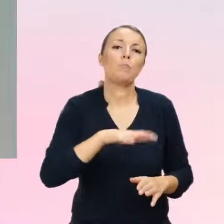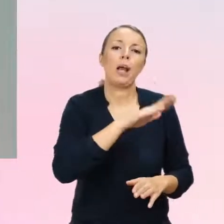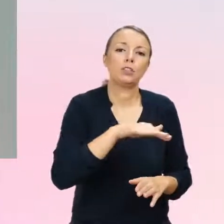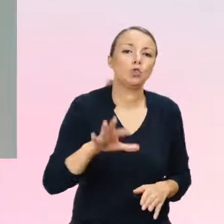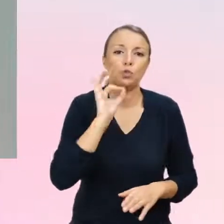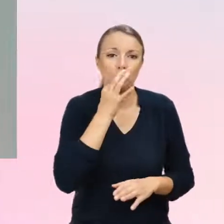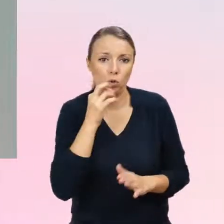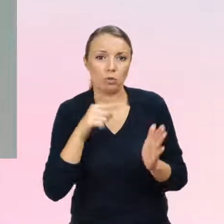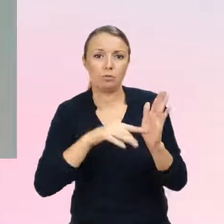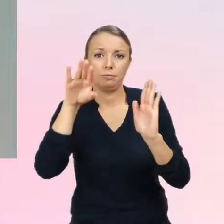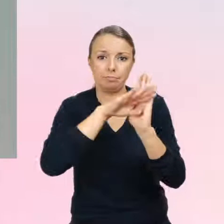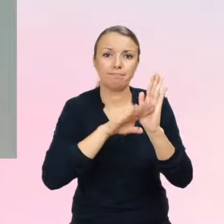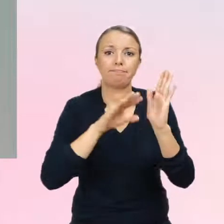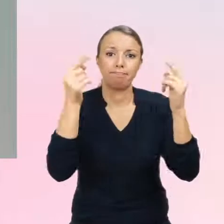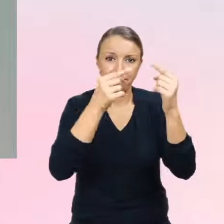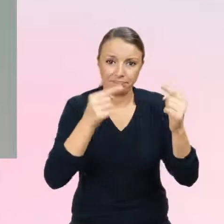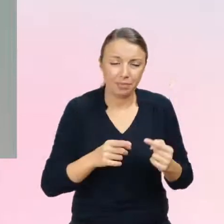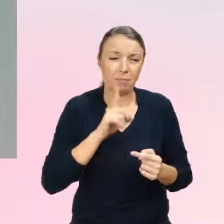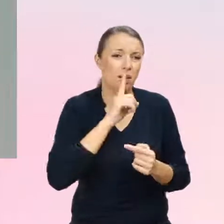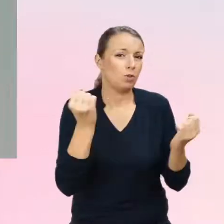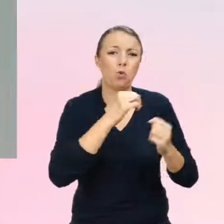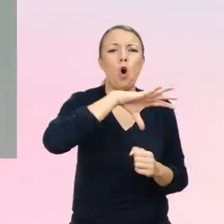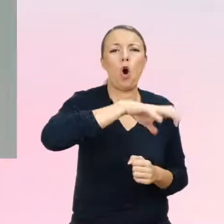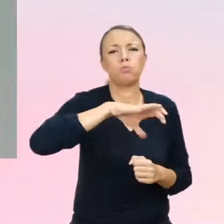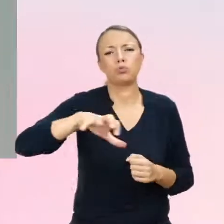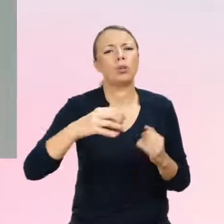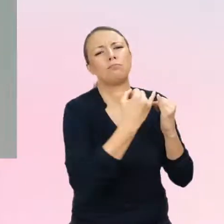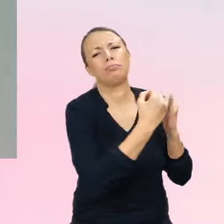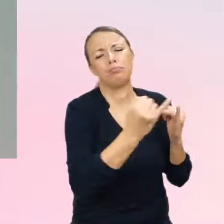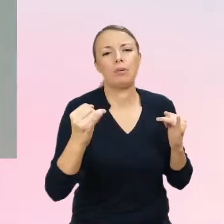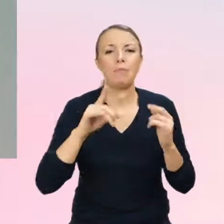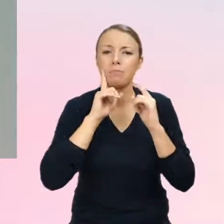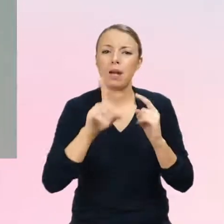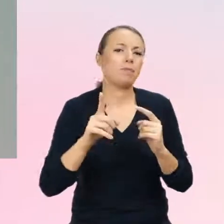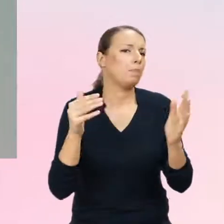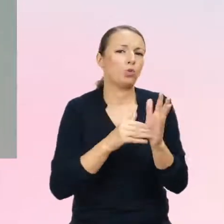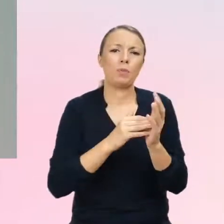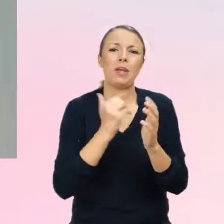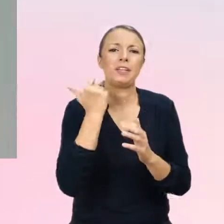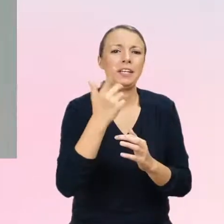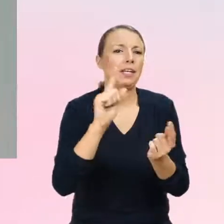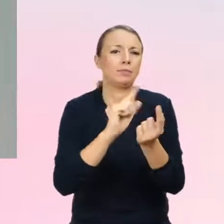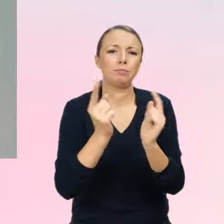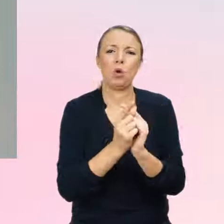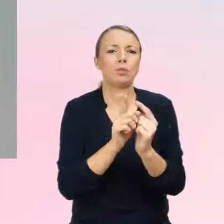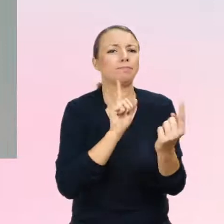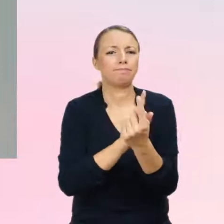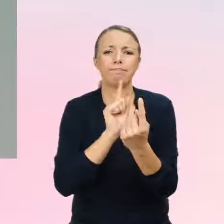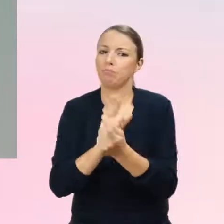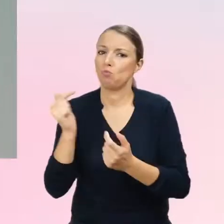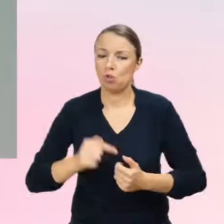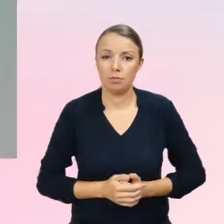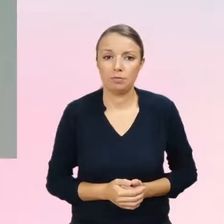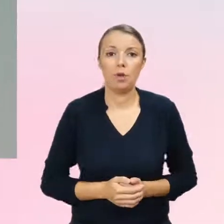wieloobszarowy proces i wymaga wielu spotkań. Można postawić taką diagnozę na podstawie